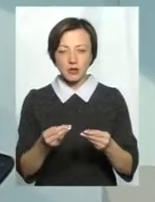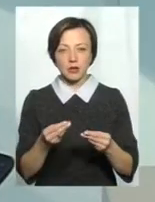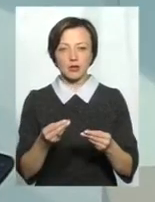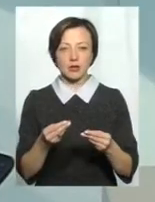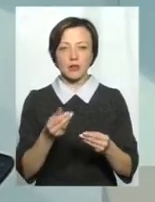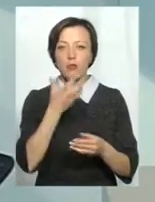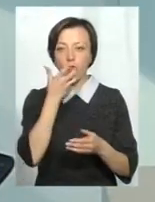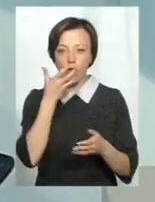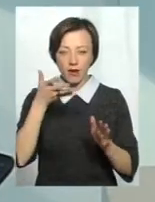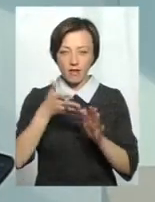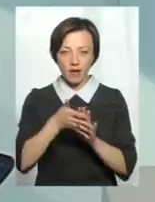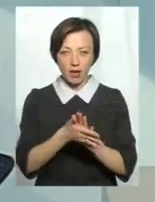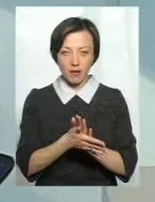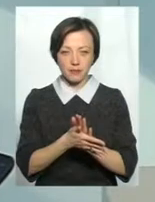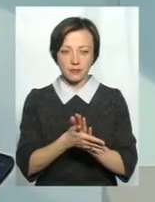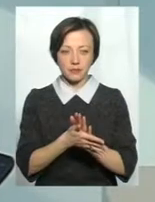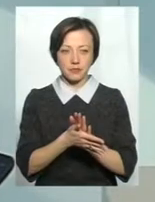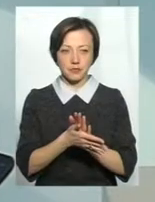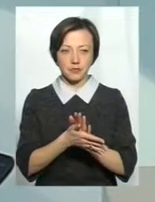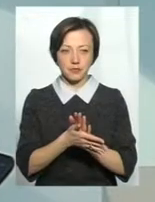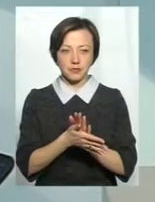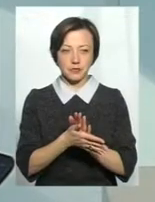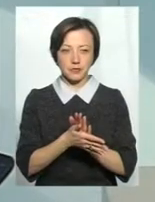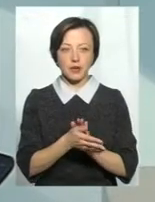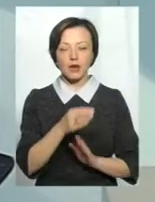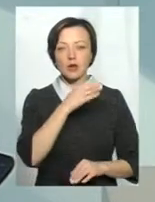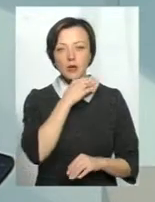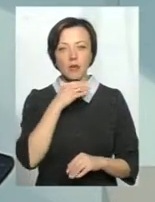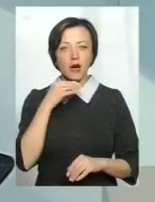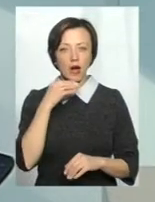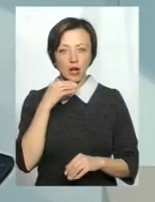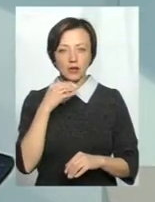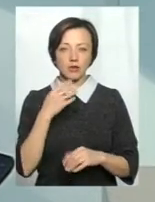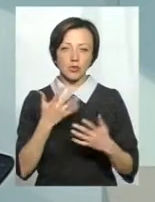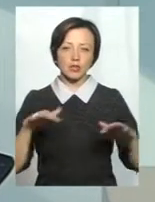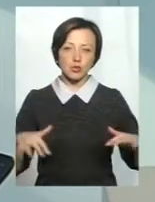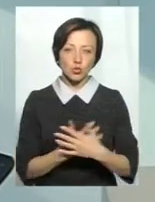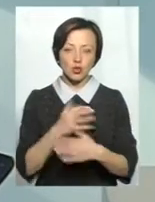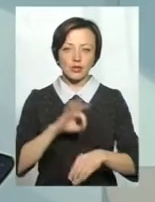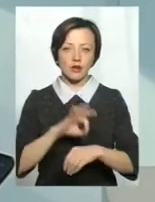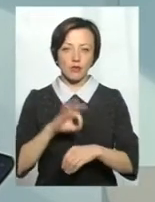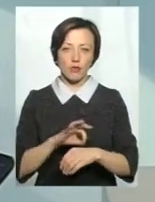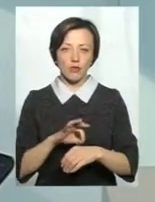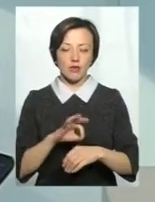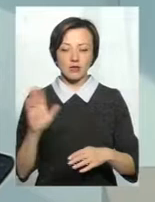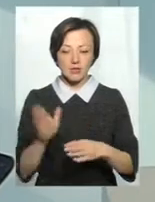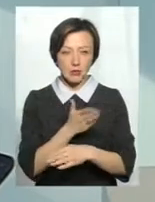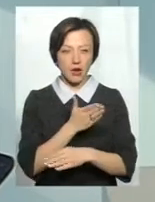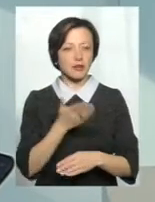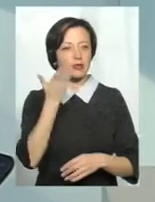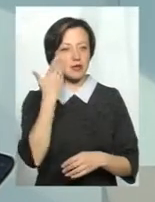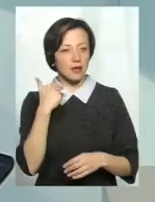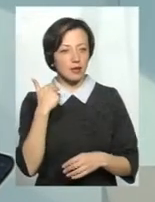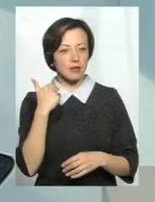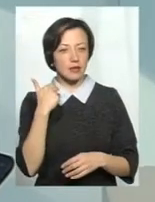-перше, прогріванням. Прогріванням багато яких простудних захворювань знімається. Іменно там, де